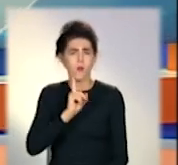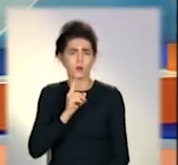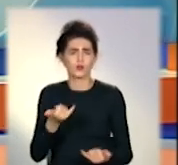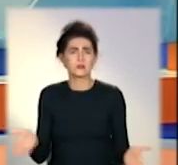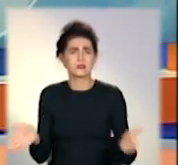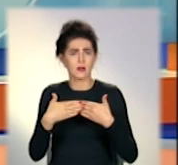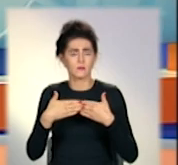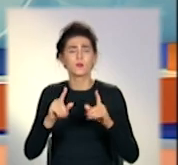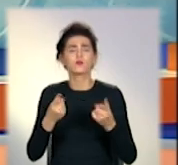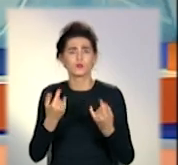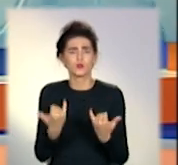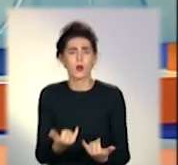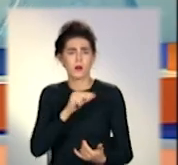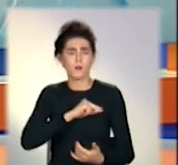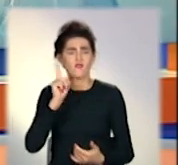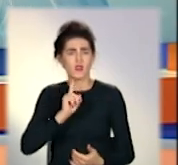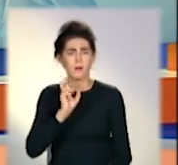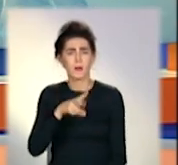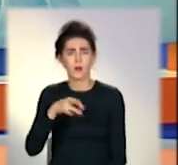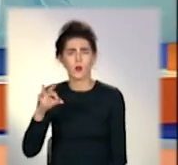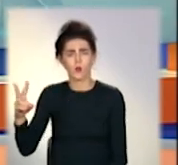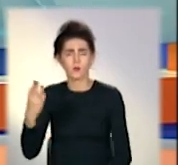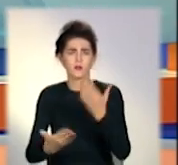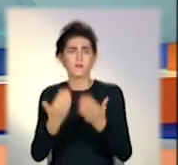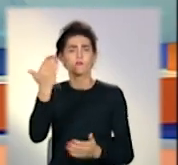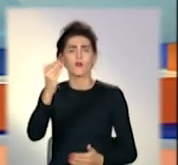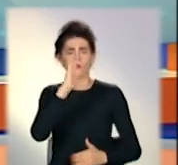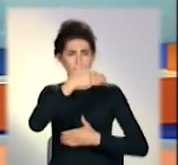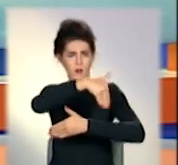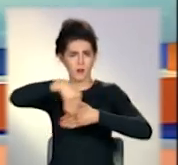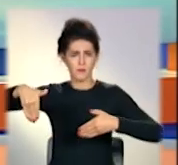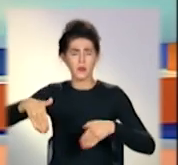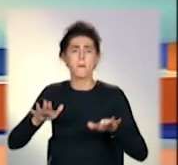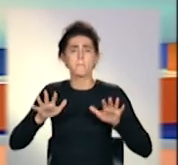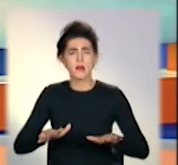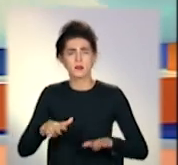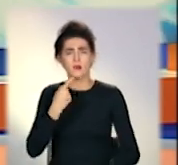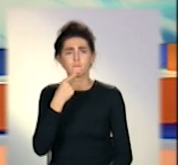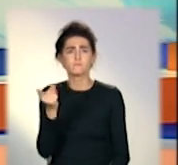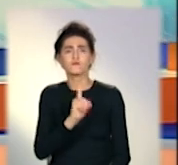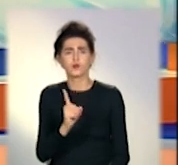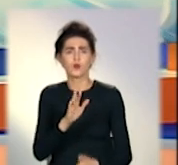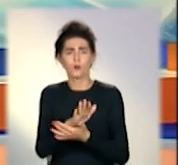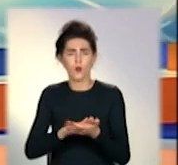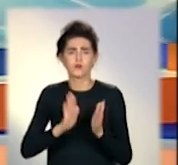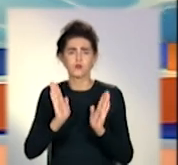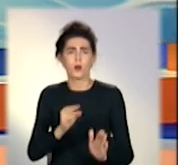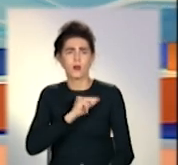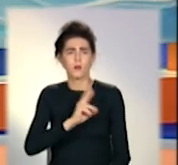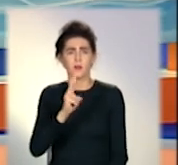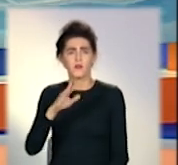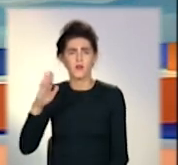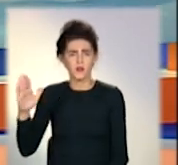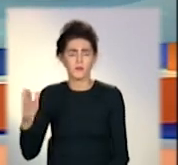або ж їхня робота заблокована противником. Місцеві сподіваються, що невдовзі запрацює і КПВВ у